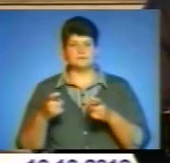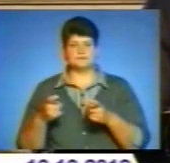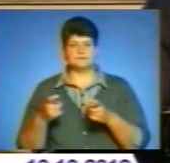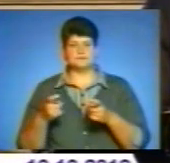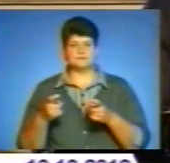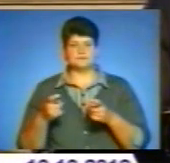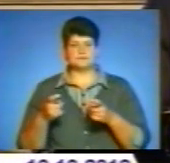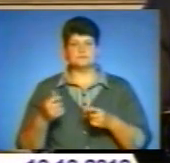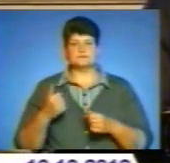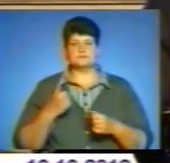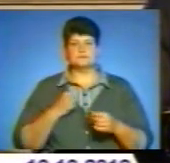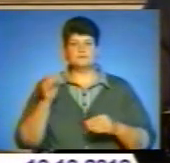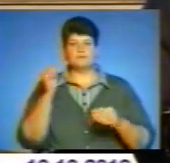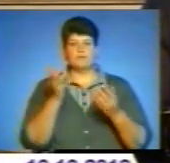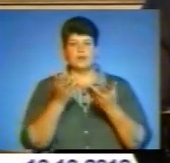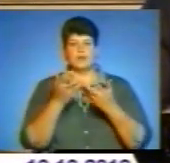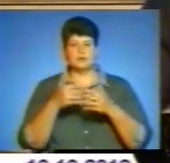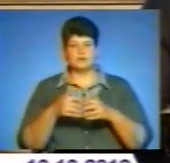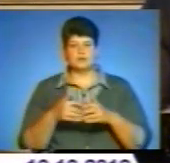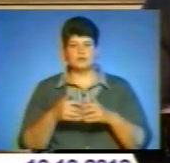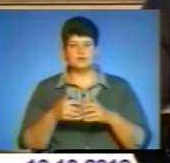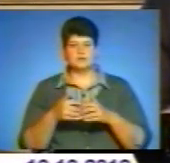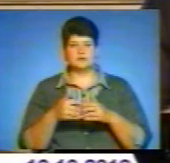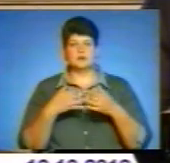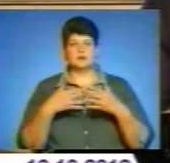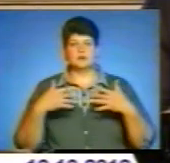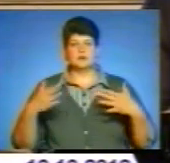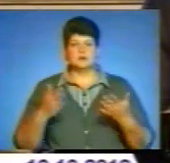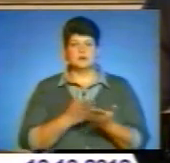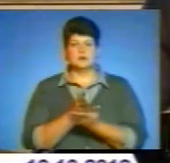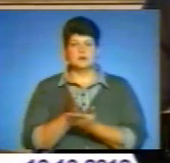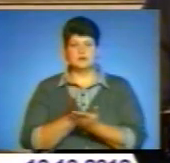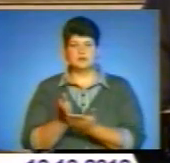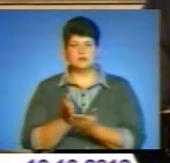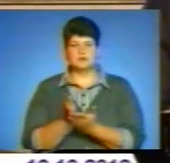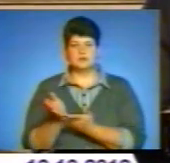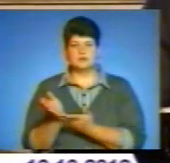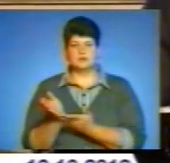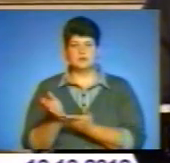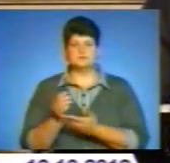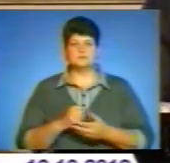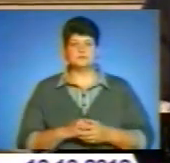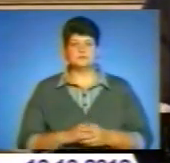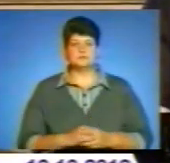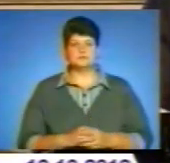озброєннями, військовим обладнанням, різних напрямків.